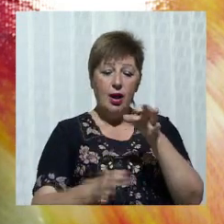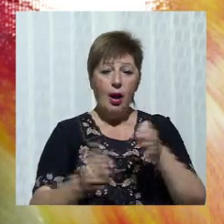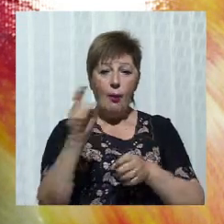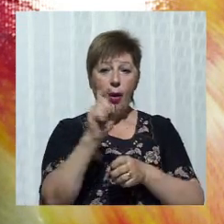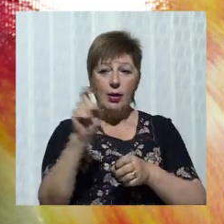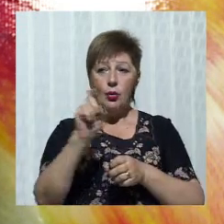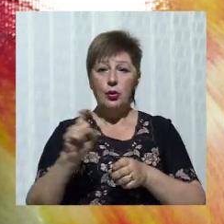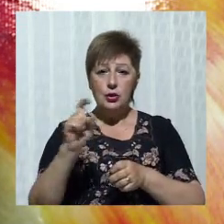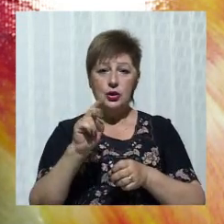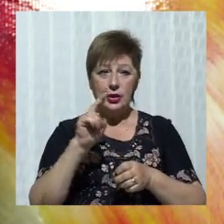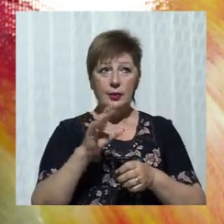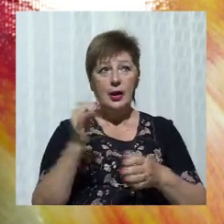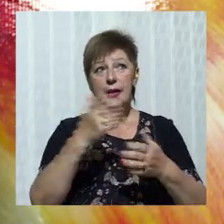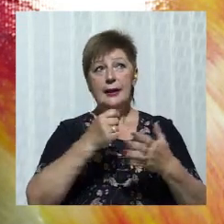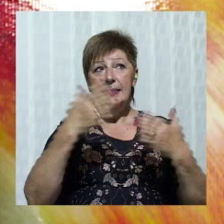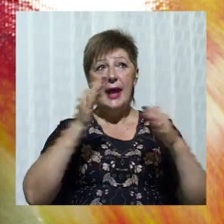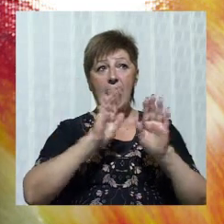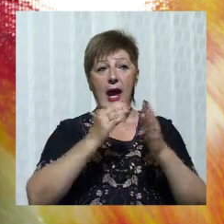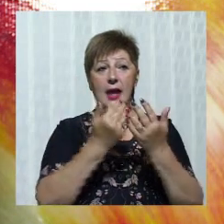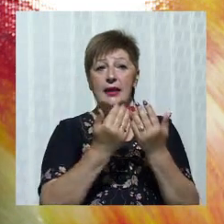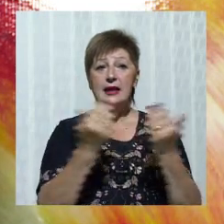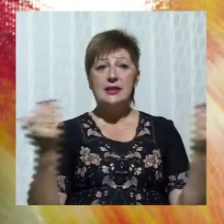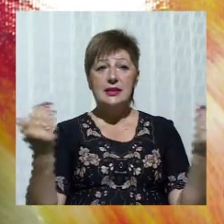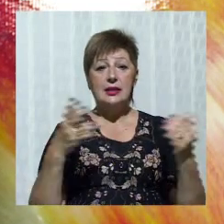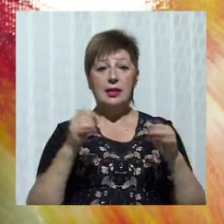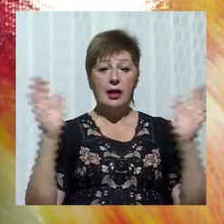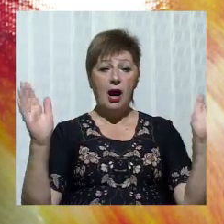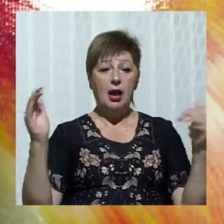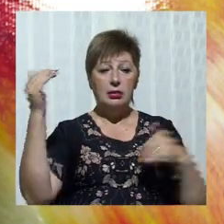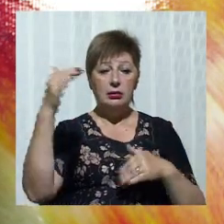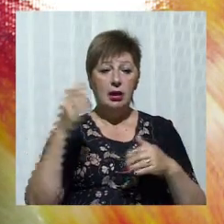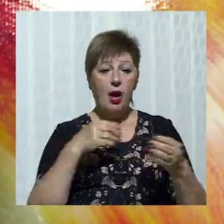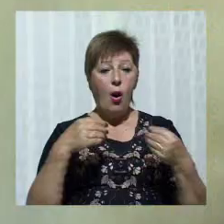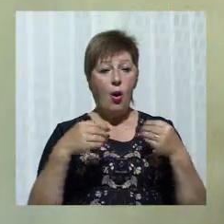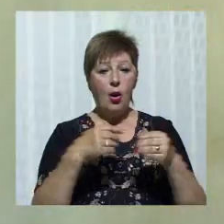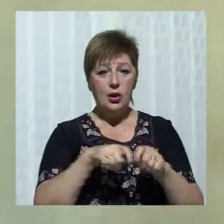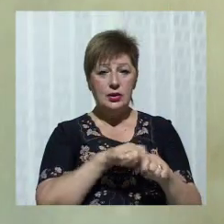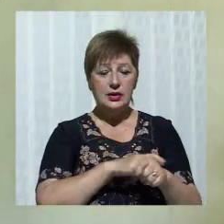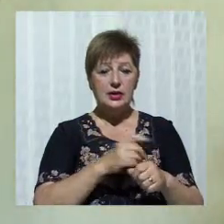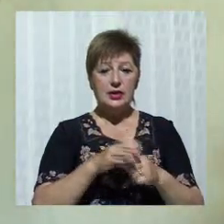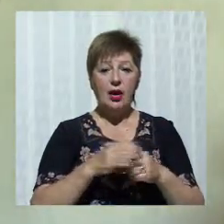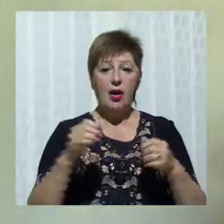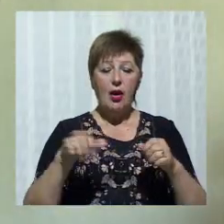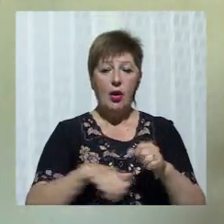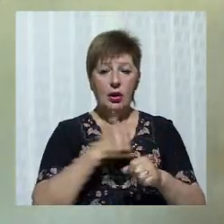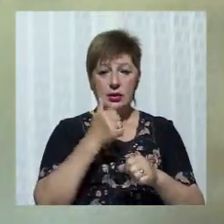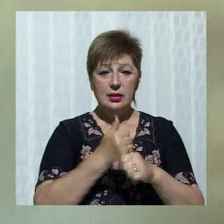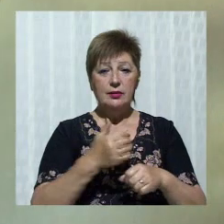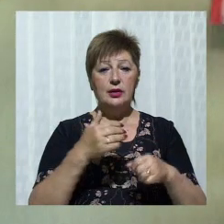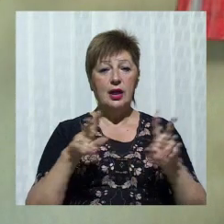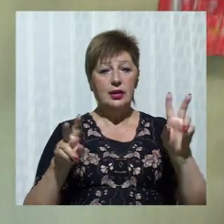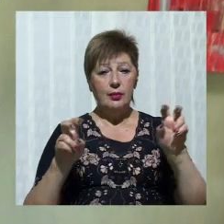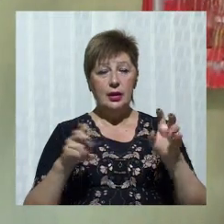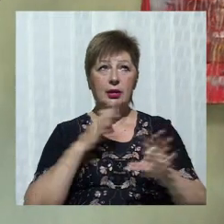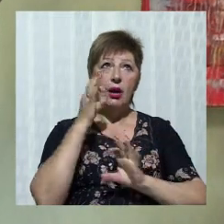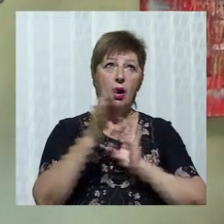холсті. Не на стінах, на холсті. Це такий вид мистецтва. Основна тематика робіт Миколи Хоменка –